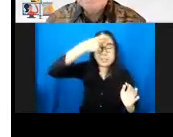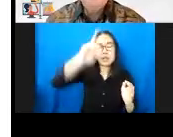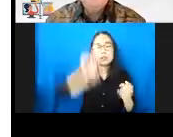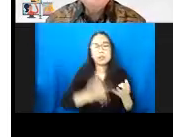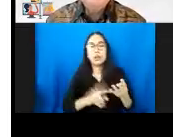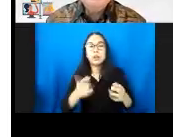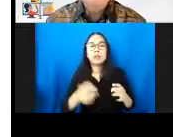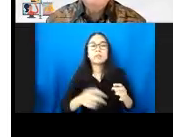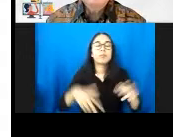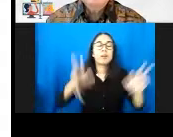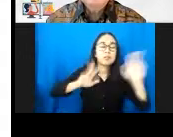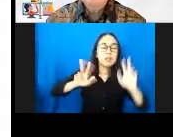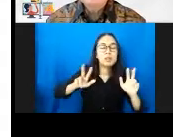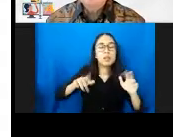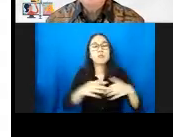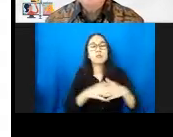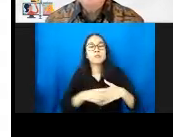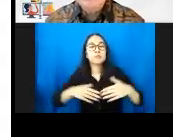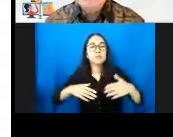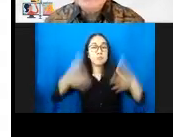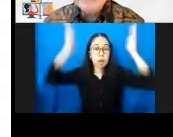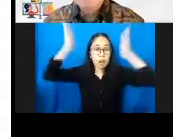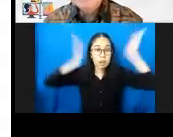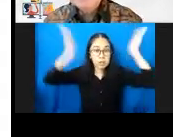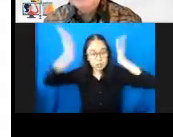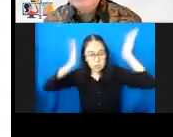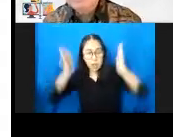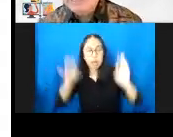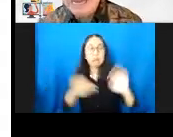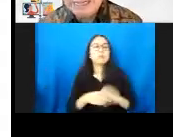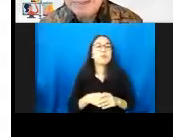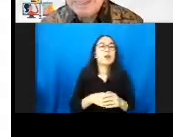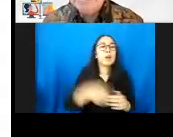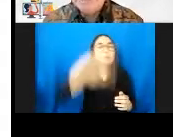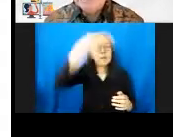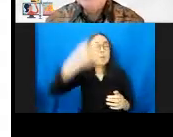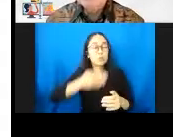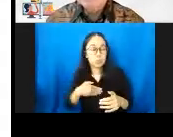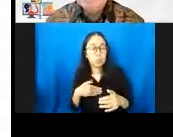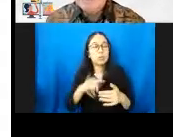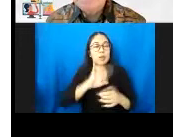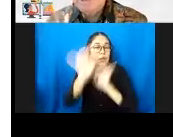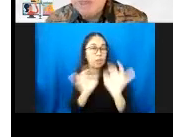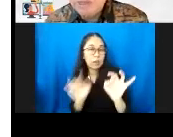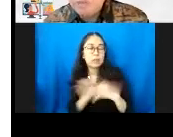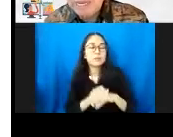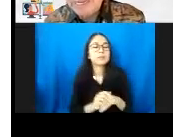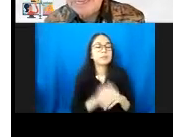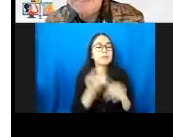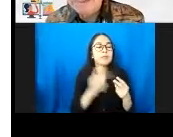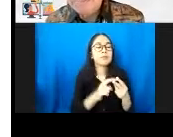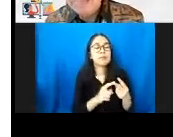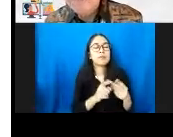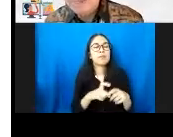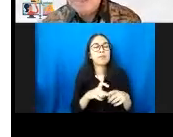Malaysia, di Maluku, dan seterusnya. Nah, kemudian untuk balita, itu diare menjadi bagian terpenting, pneumonia juga,